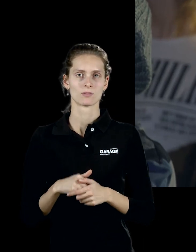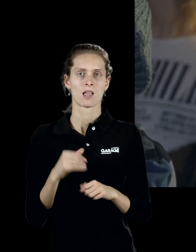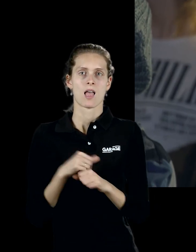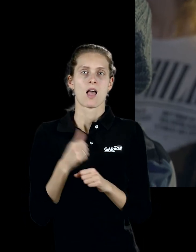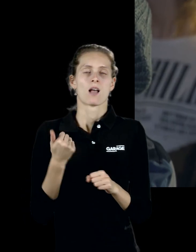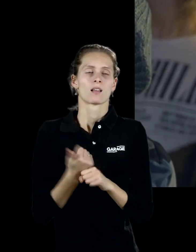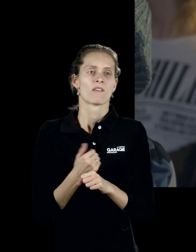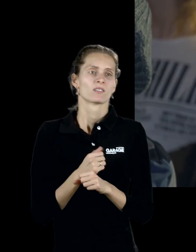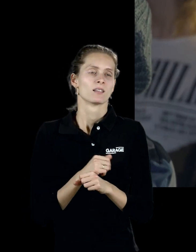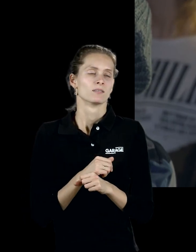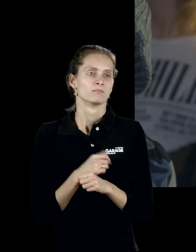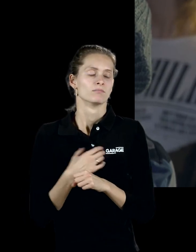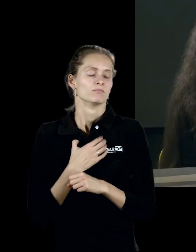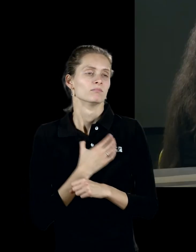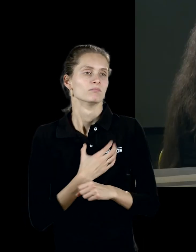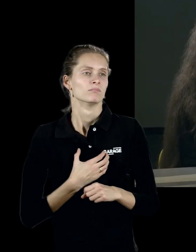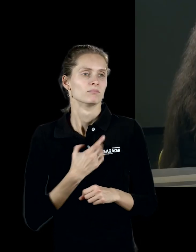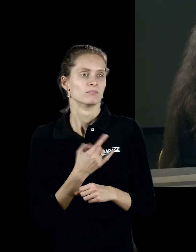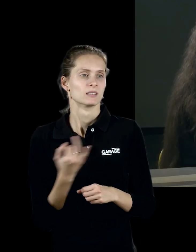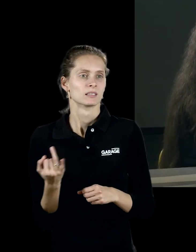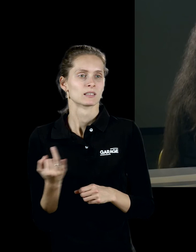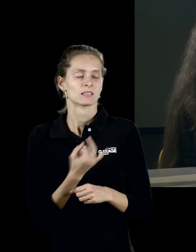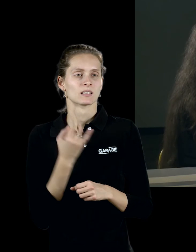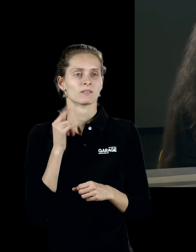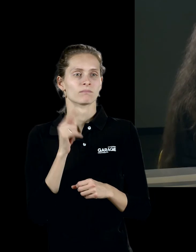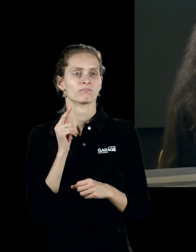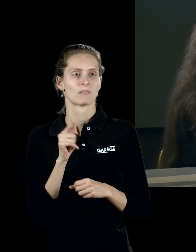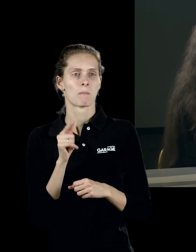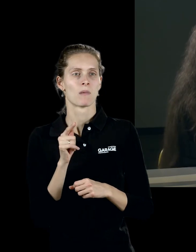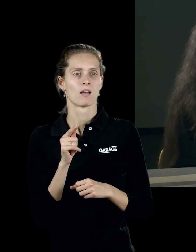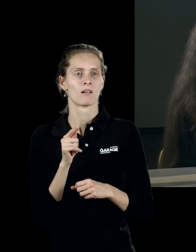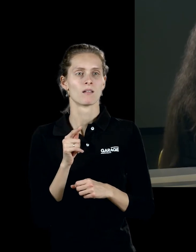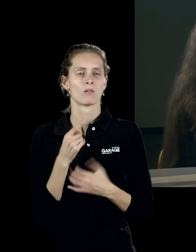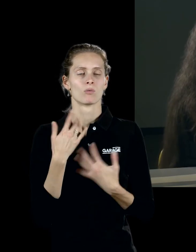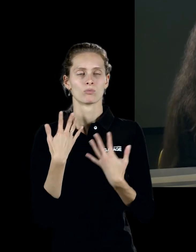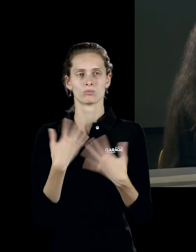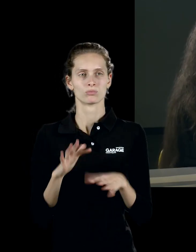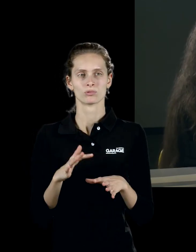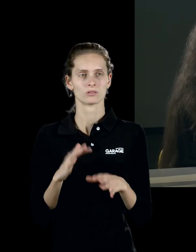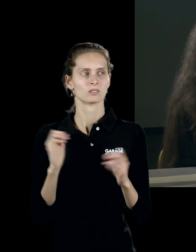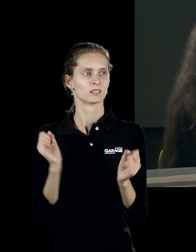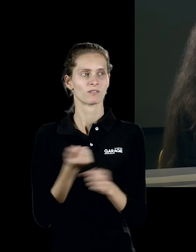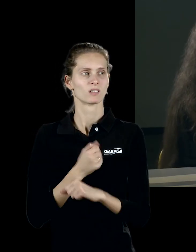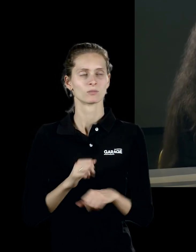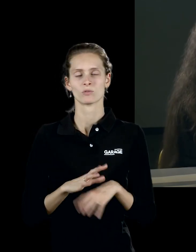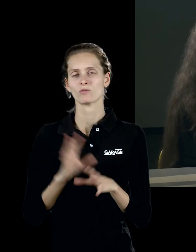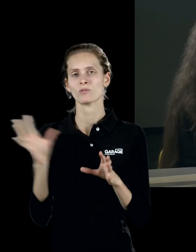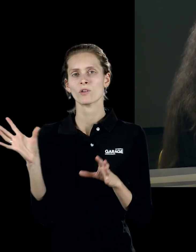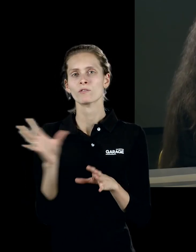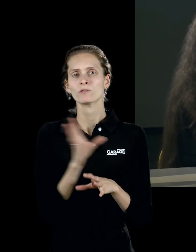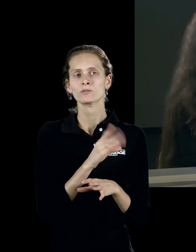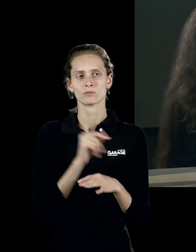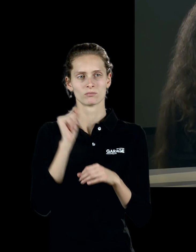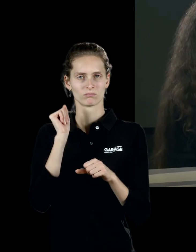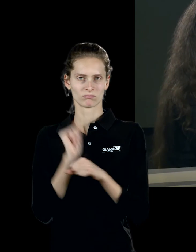клея, больше всего интересовали, на этой картине уже абсолютно невозможно. Все застыло,